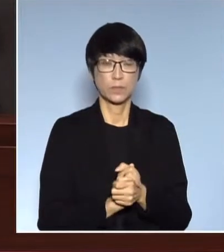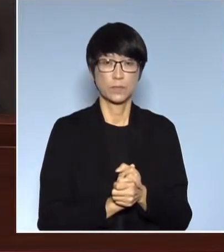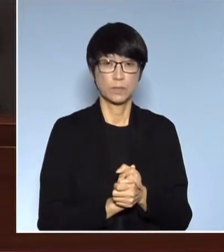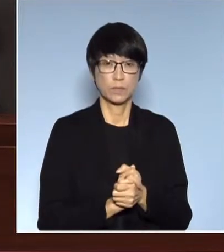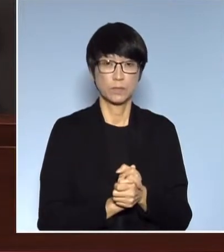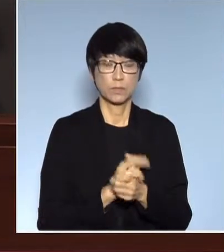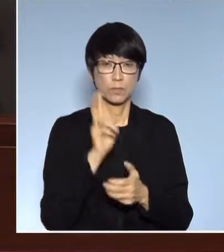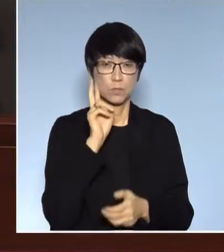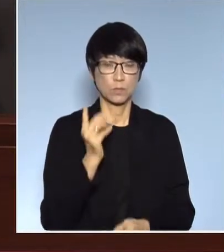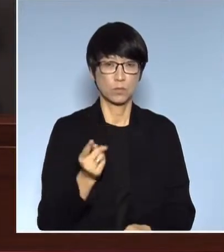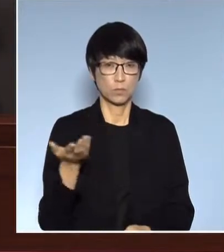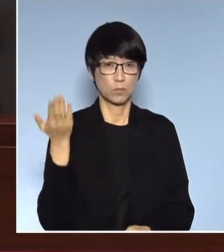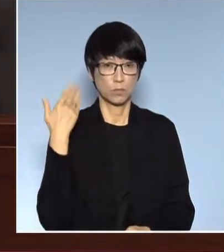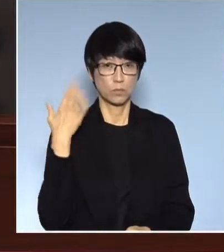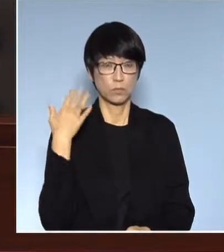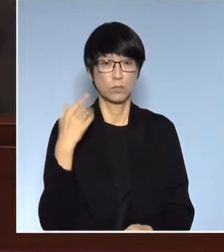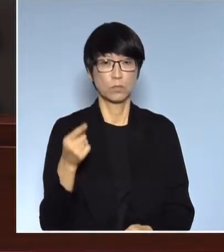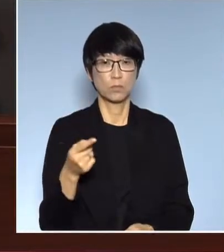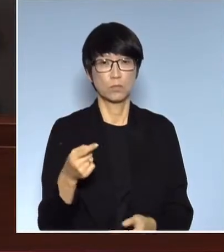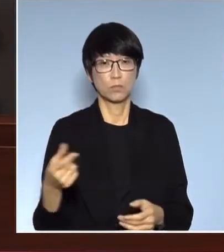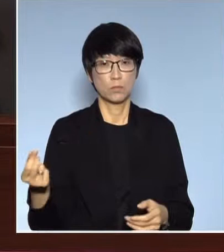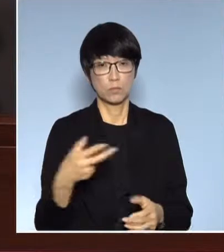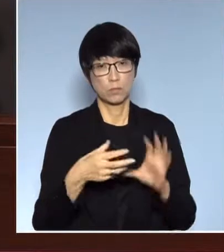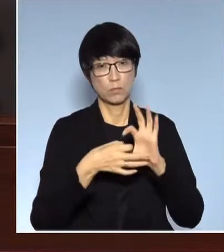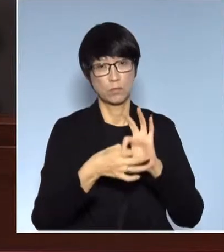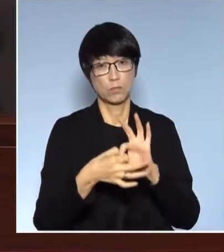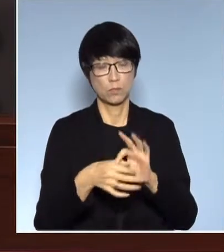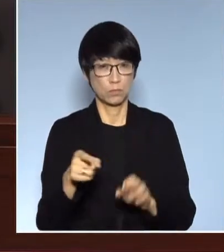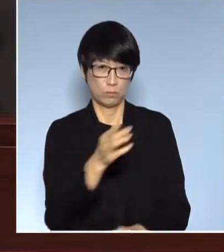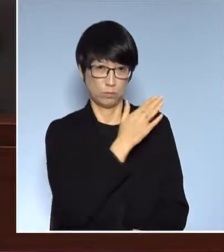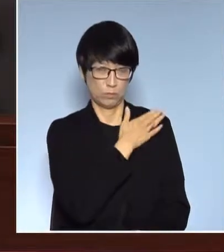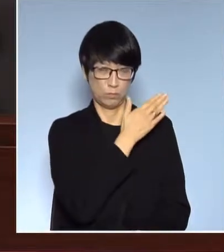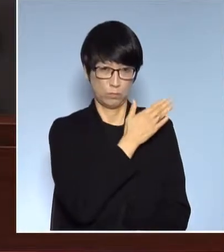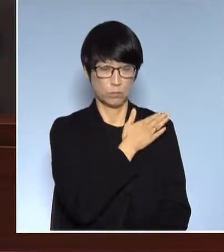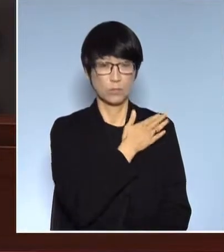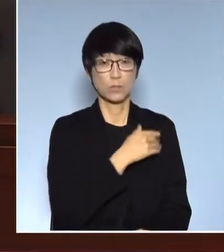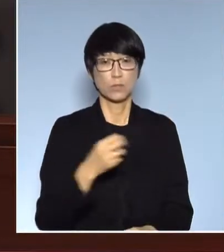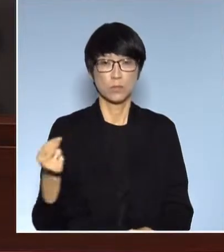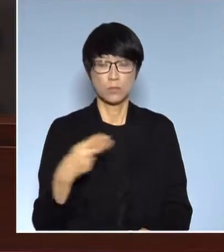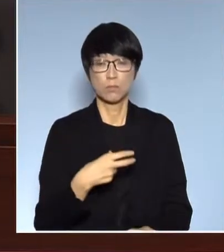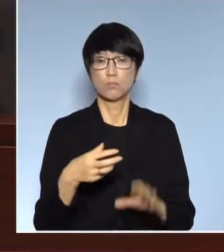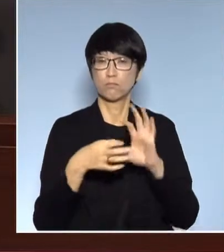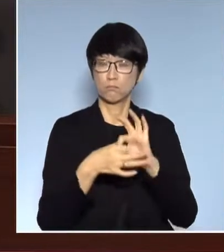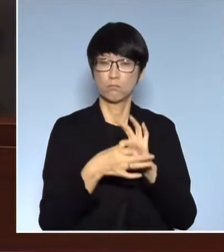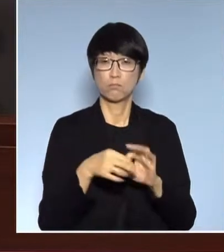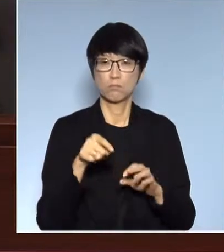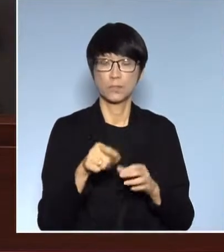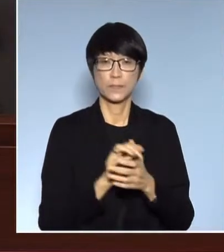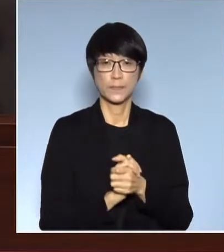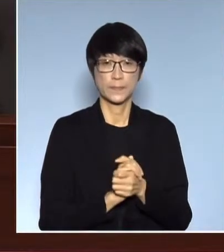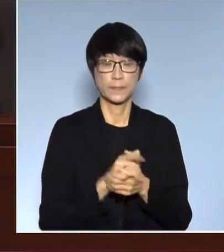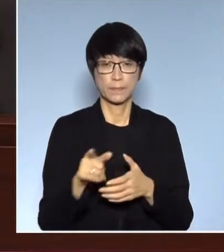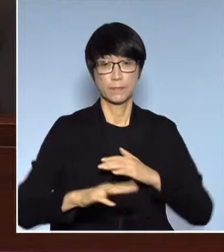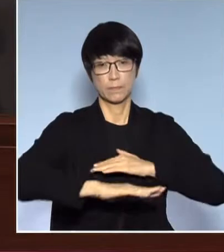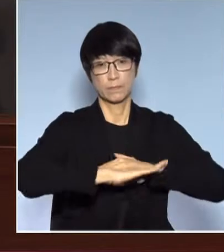像我上次昨天說reconnect就是再聯繫那你又責任去做這個再聯繫那這些關於這個口岸這麼混亂的